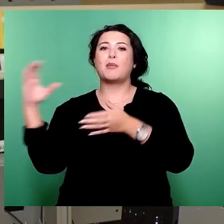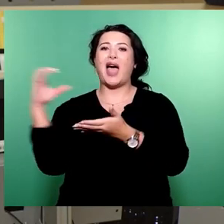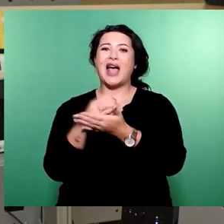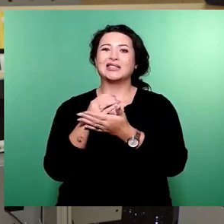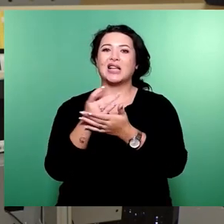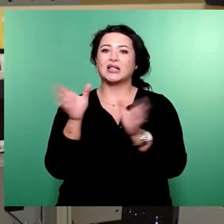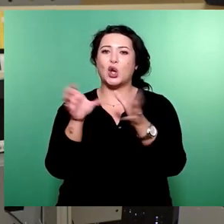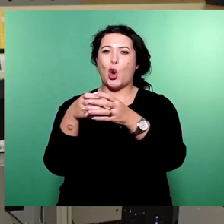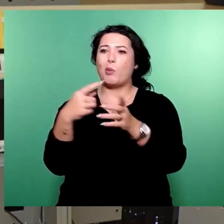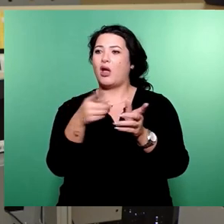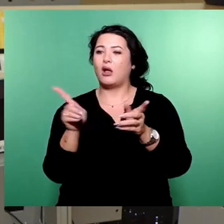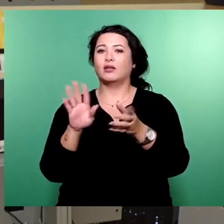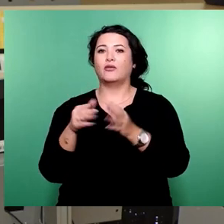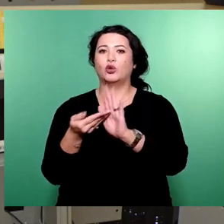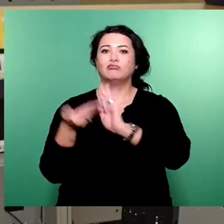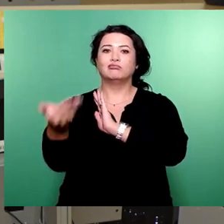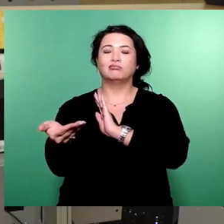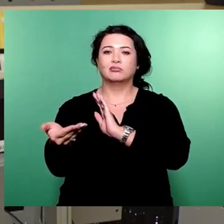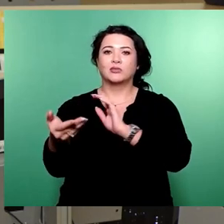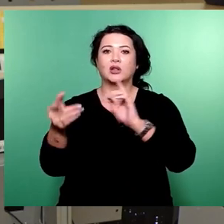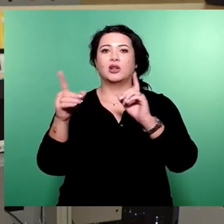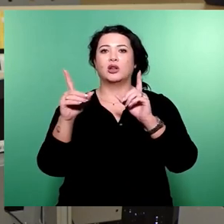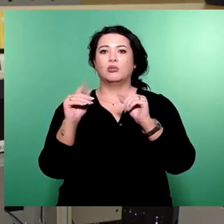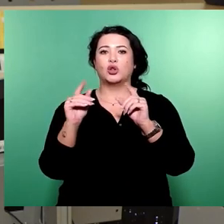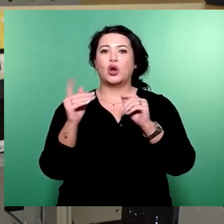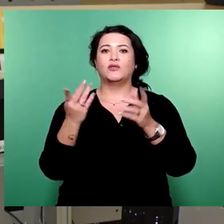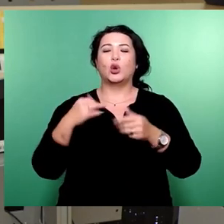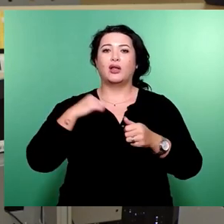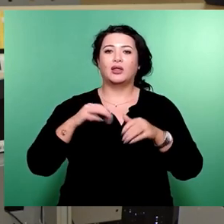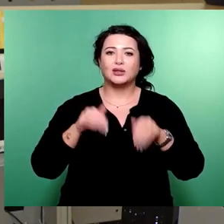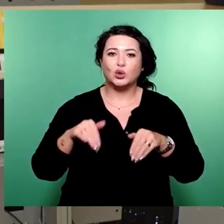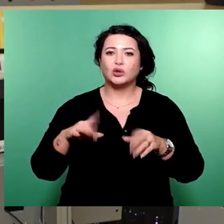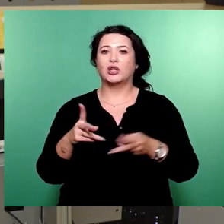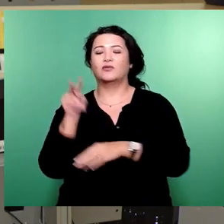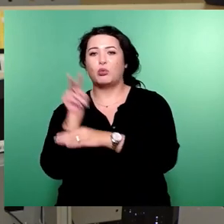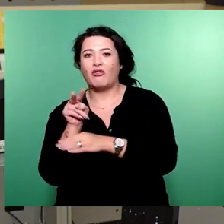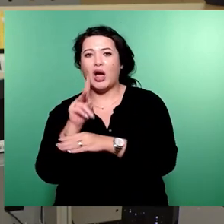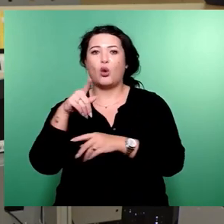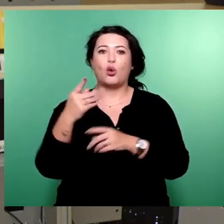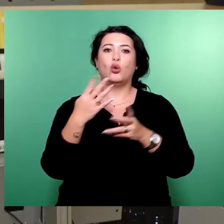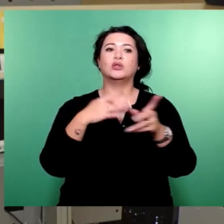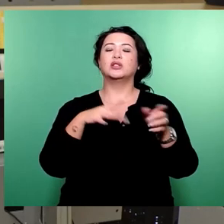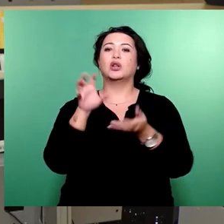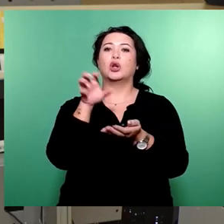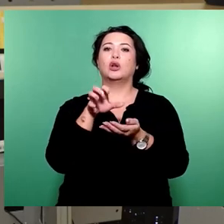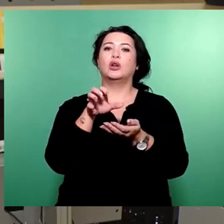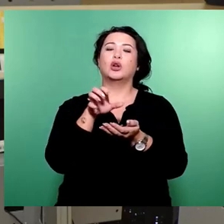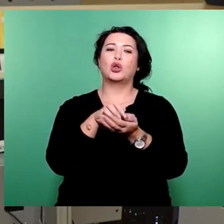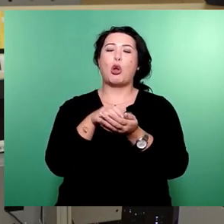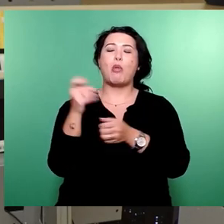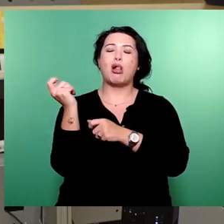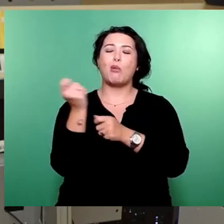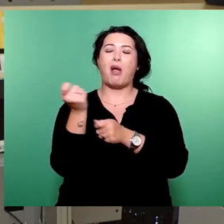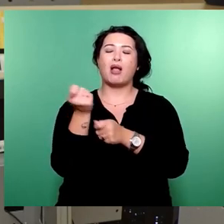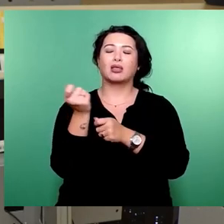Linke beschließen also 800.000 Euro für Diensthunde, Bewaffnung und Ausbau der ebenso unnützen wie fragwürdigen kommunalen Knüppelbande. Wie war